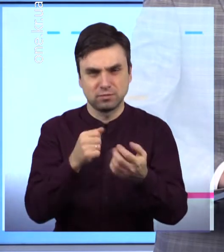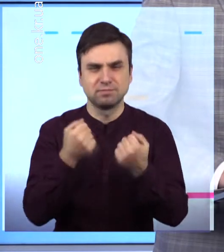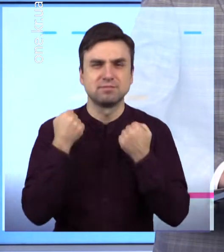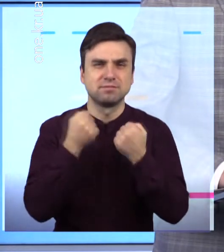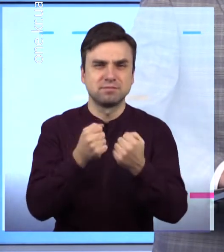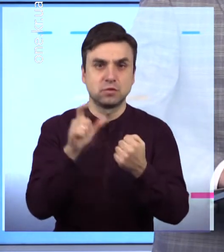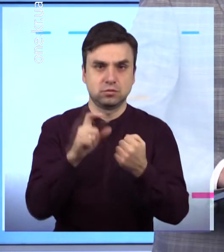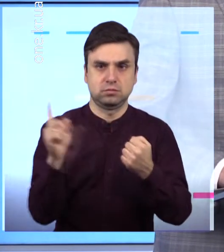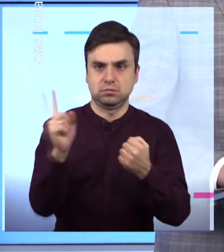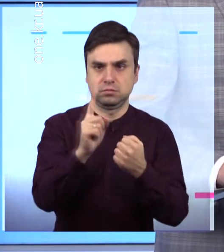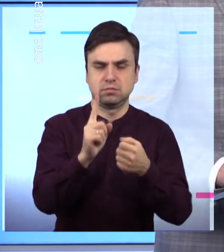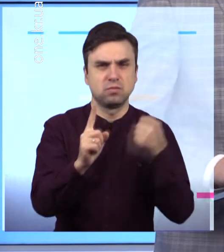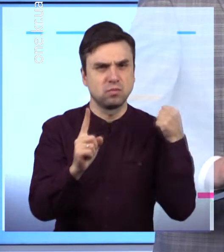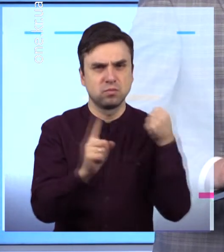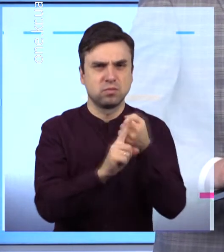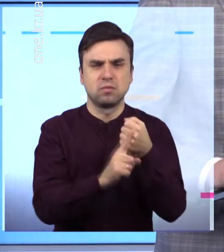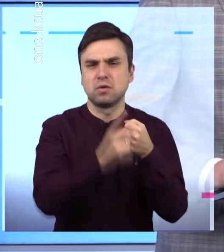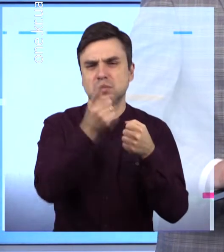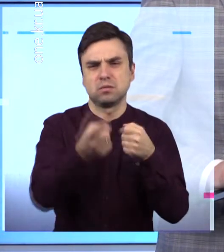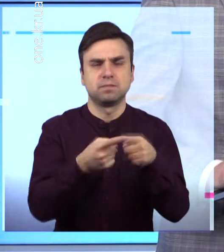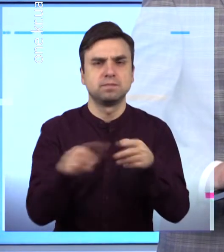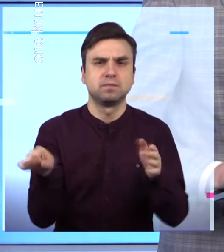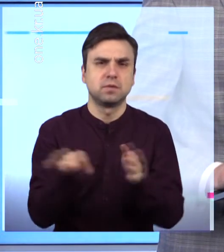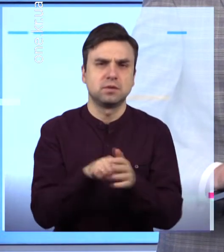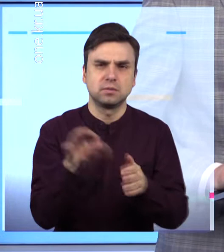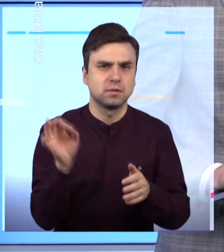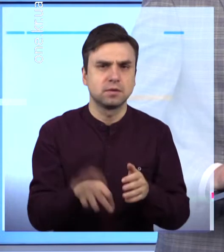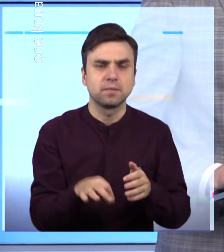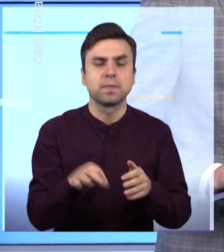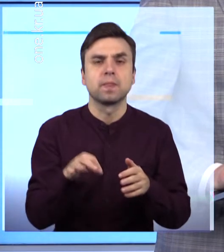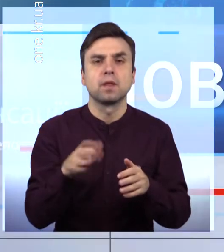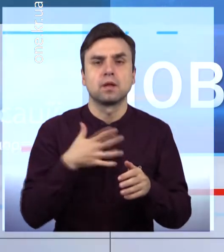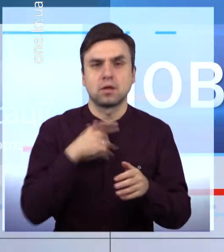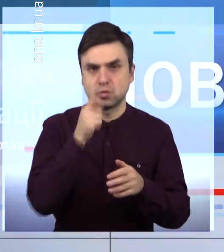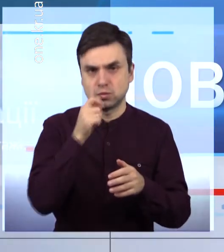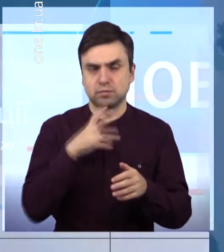з життям. Наша знімальна група побувала на місці смертельної аварії Подробиці далі